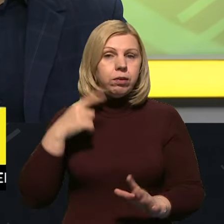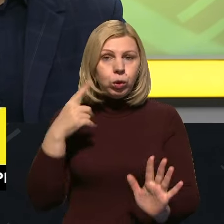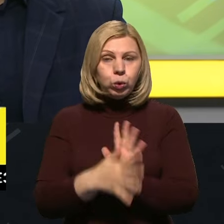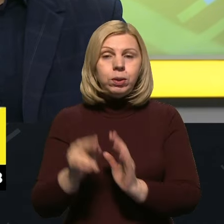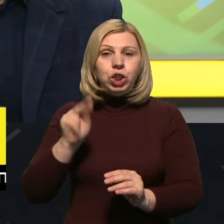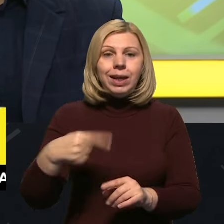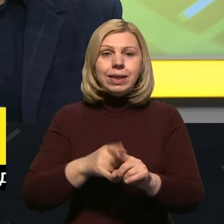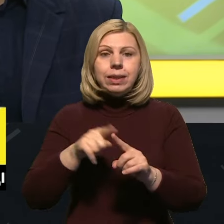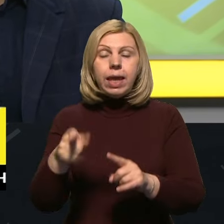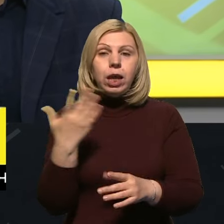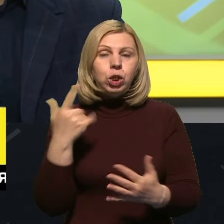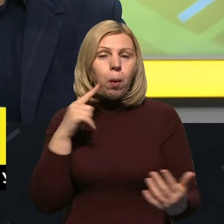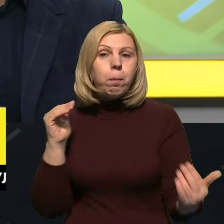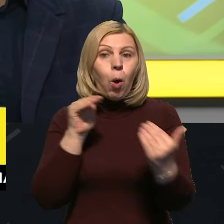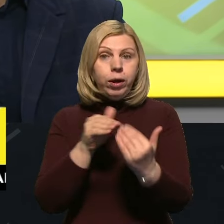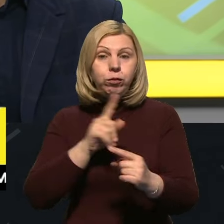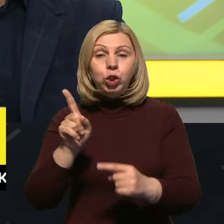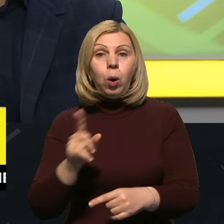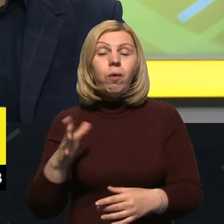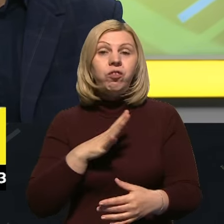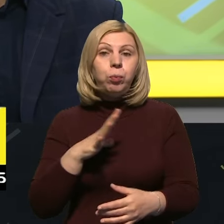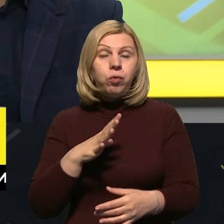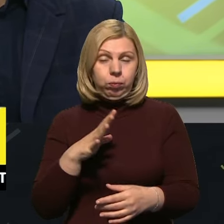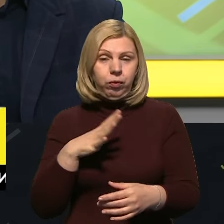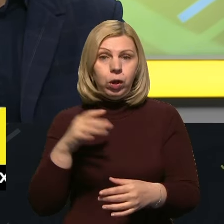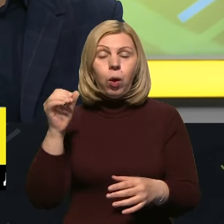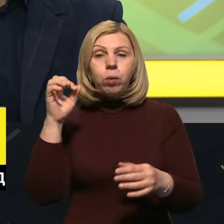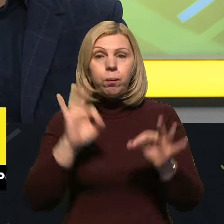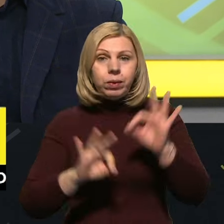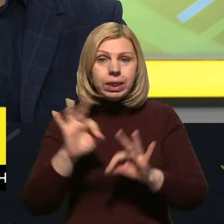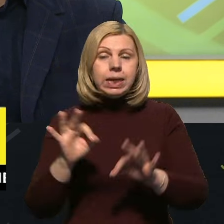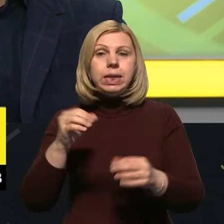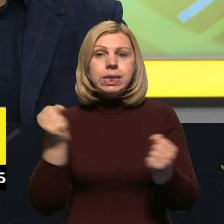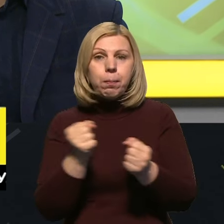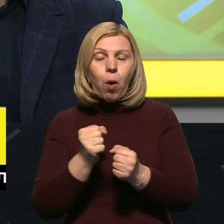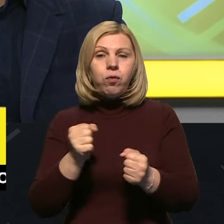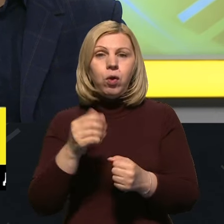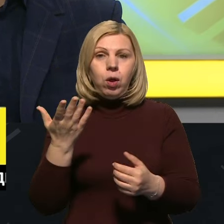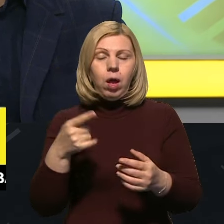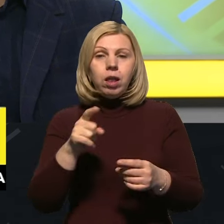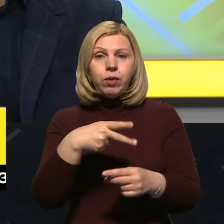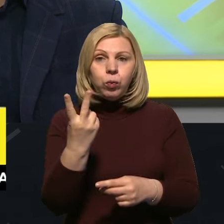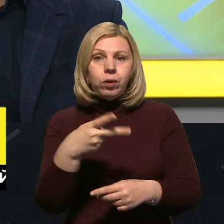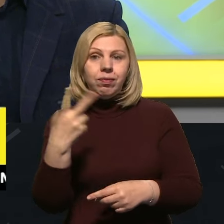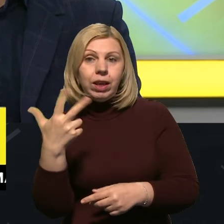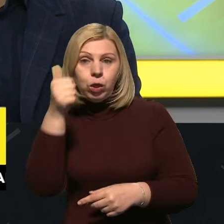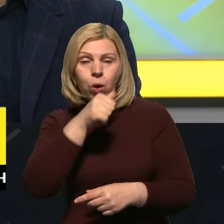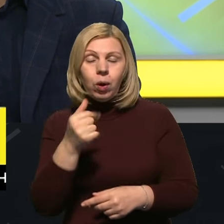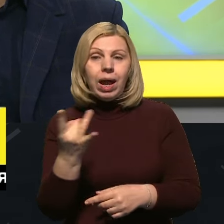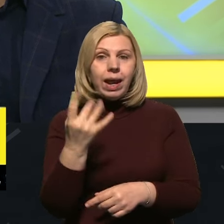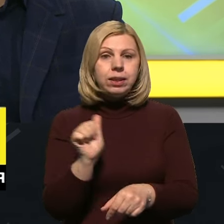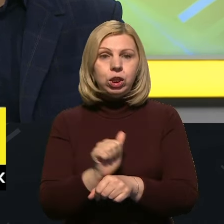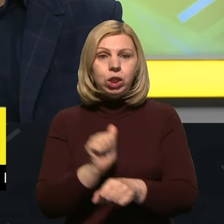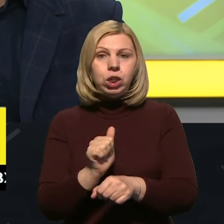якщо порівнювати те, що відбувалося у осінню-зимову компанію 2022-2023 року, коли раз на